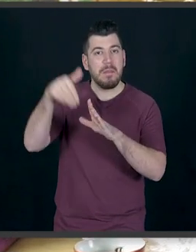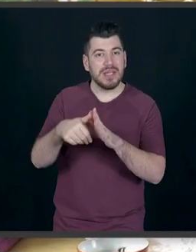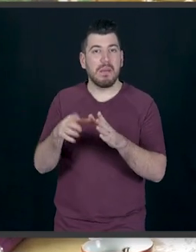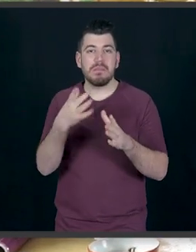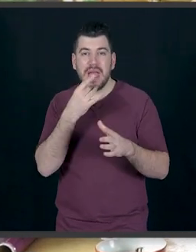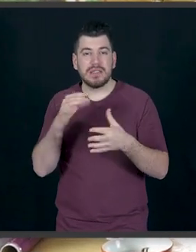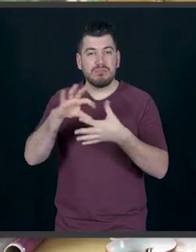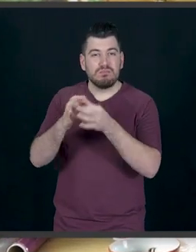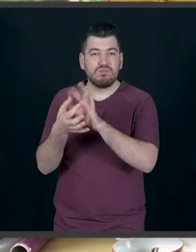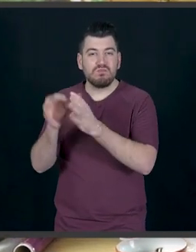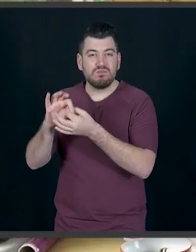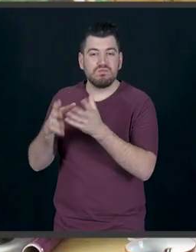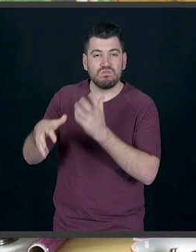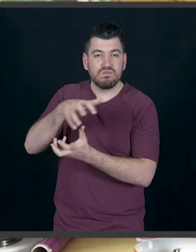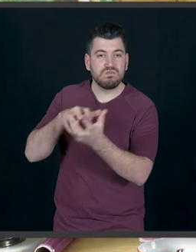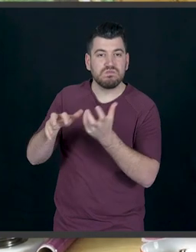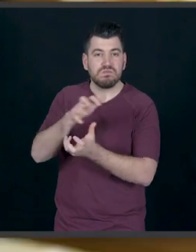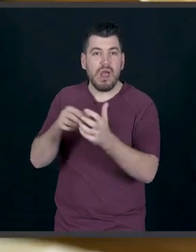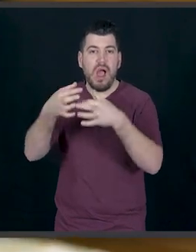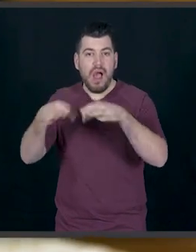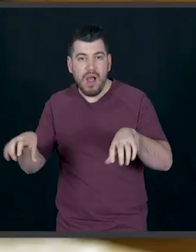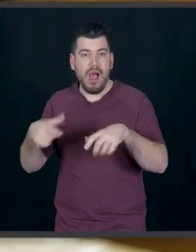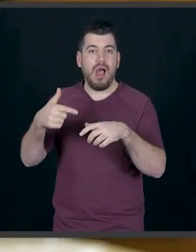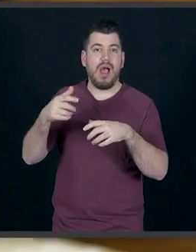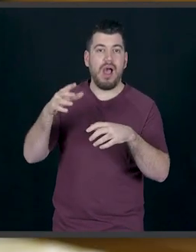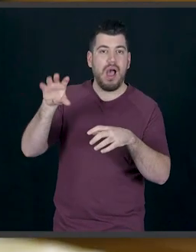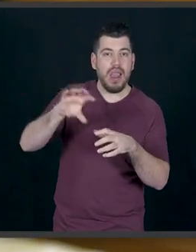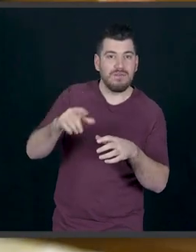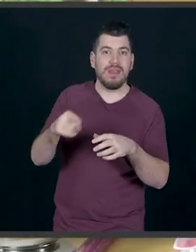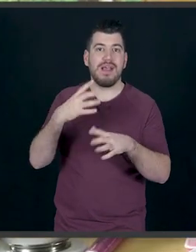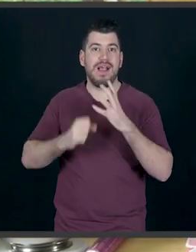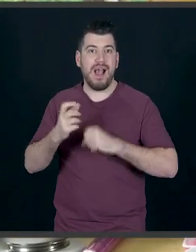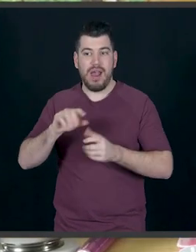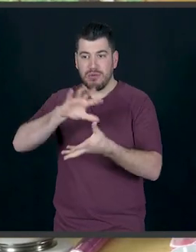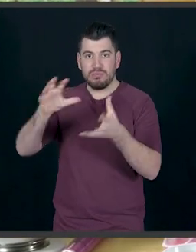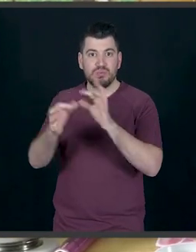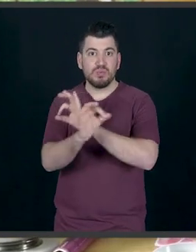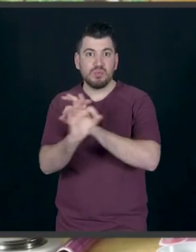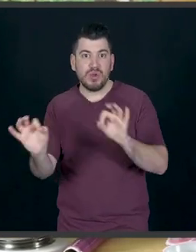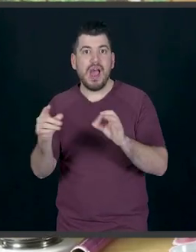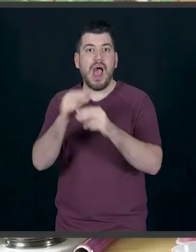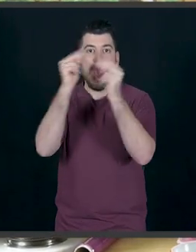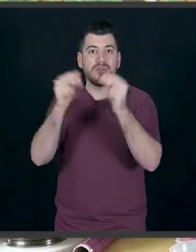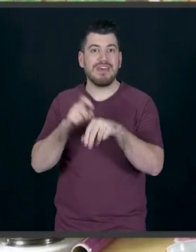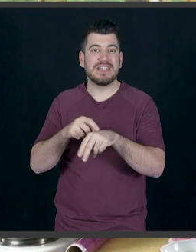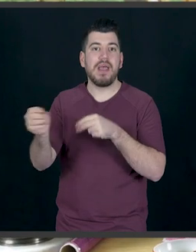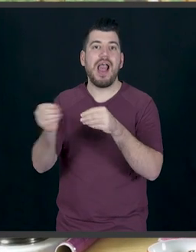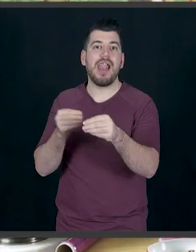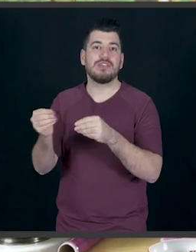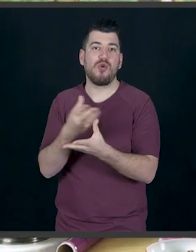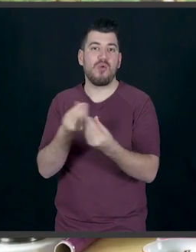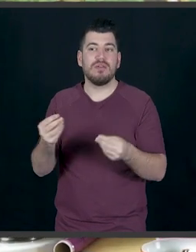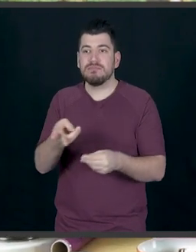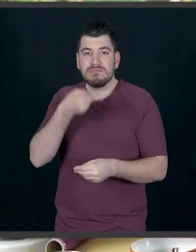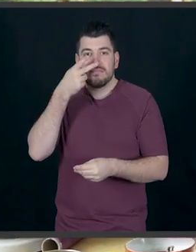τους, έδεσαν τα αυγά μαζί με το αλεύρι, το γάλα. Ομογενοποιήθηκε σωστά και έγινε το ζυμάρι μας πάρα πολύ ελαστικό. Μυρίζει